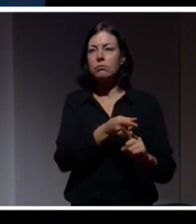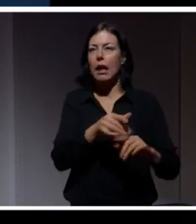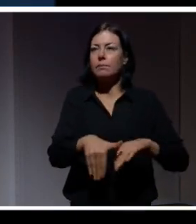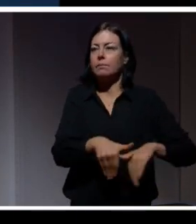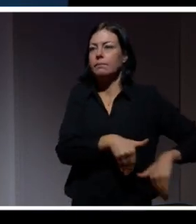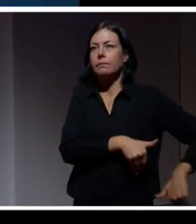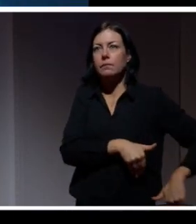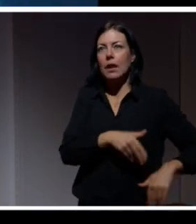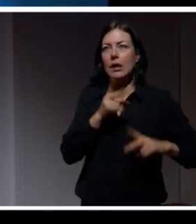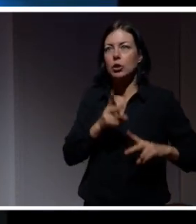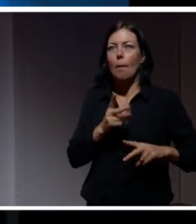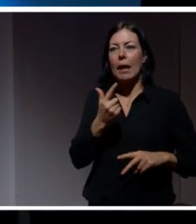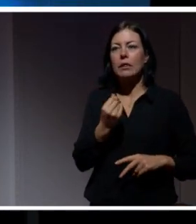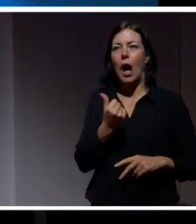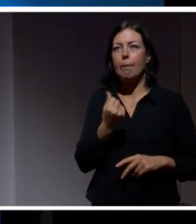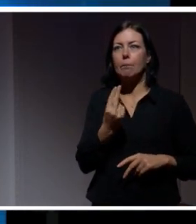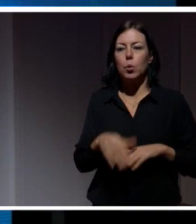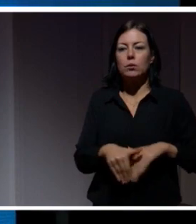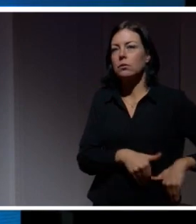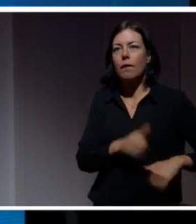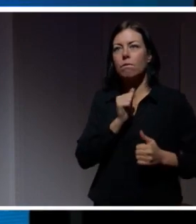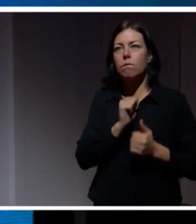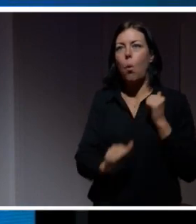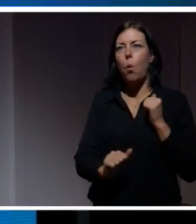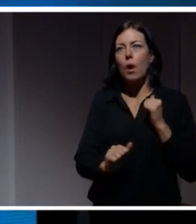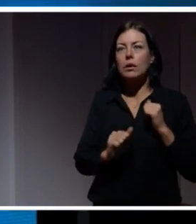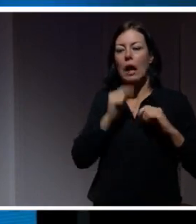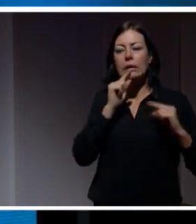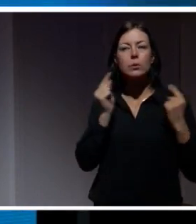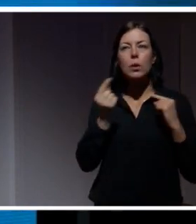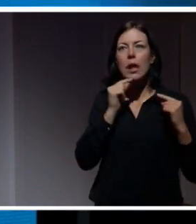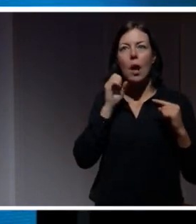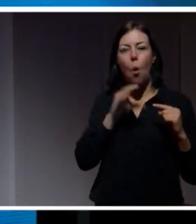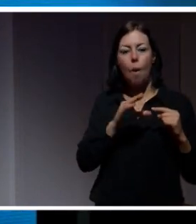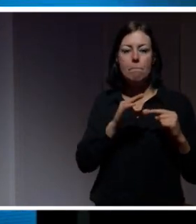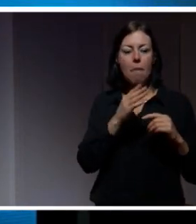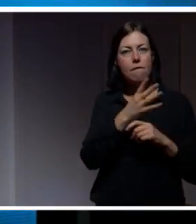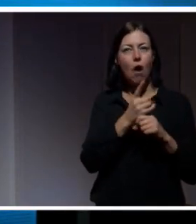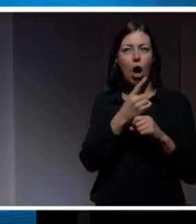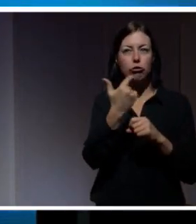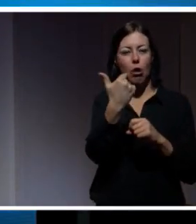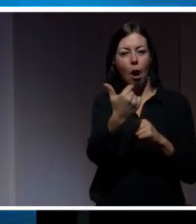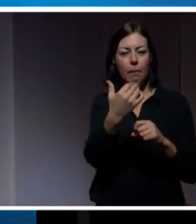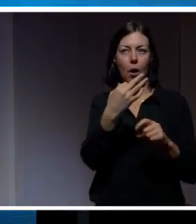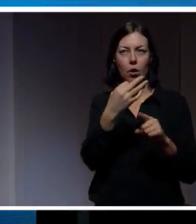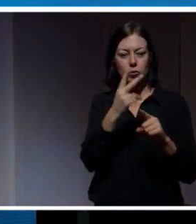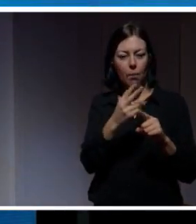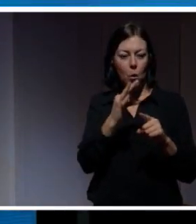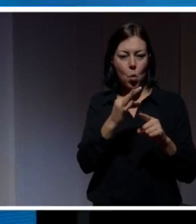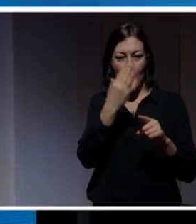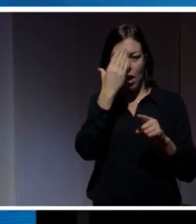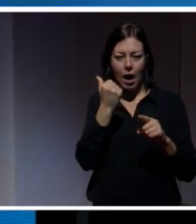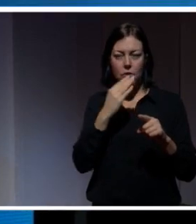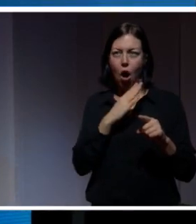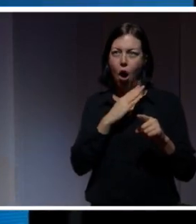tabubelagt att diskutera en utökad användning av fartkameror så att vi kan ha till exempel ett sätt att titta på hastigheten mellan fartkameror